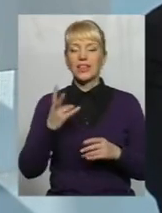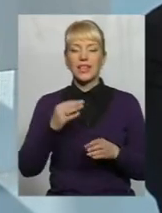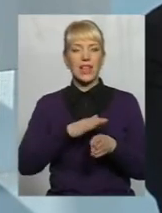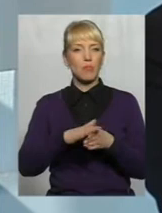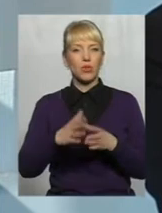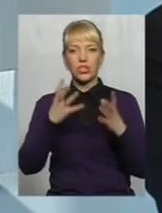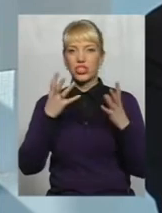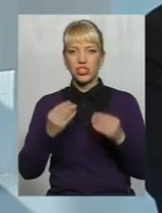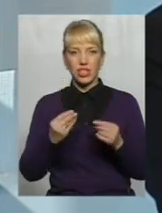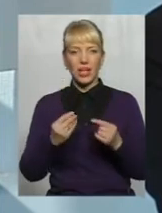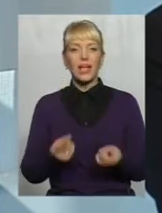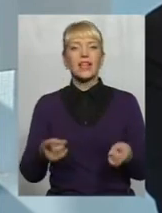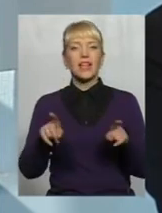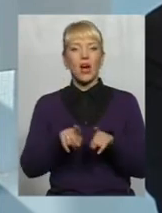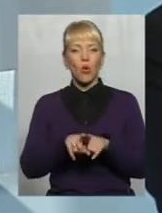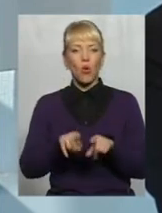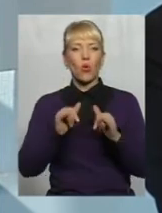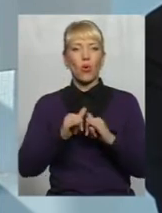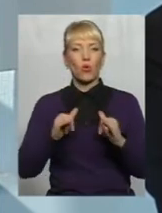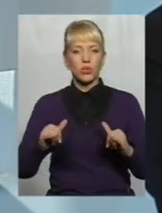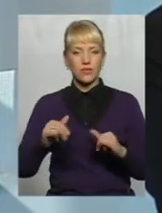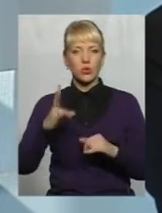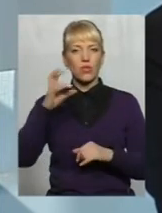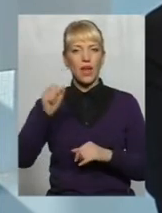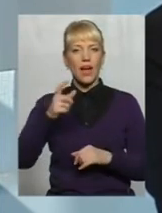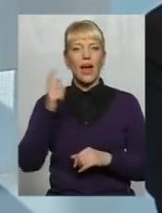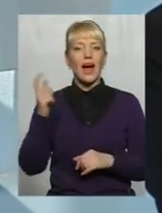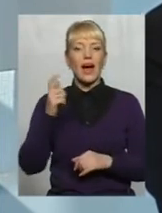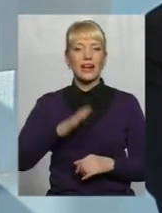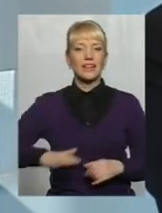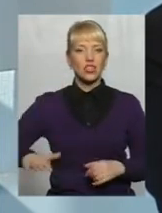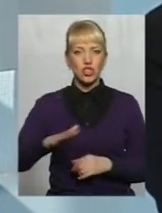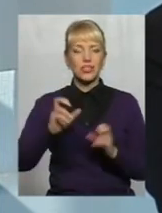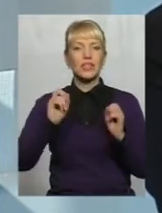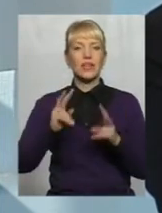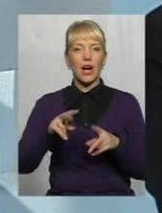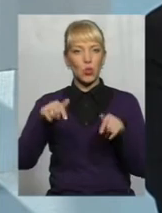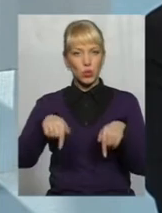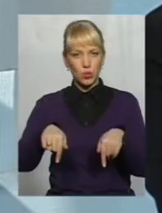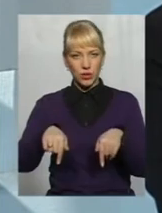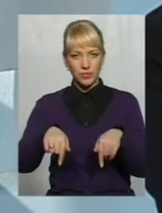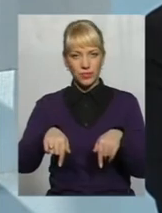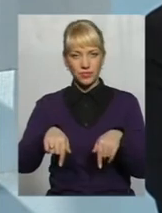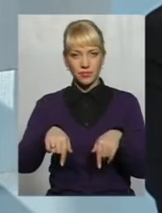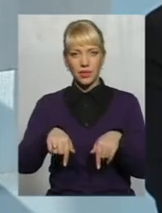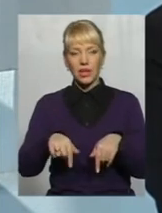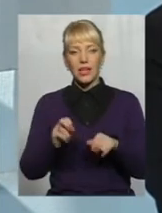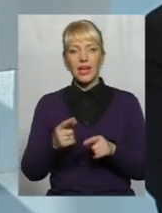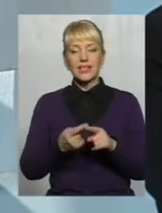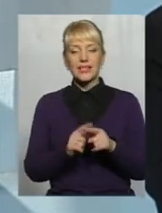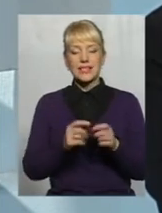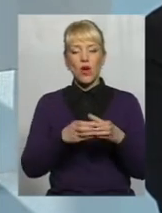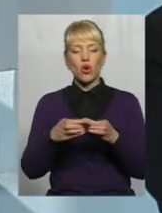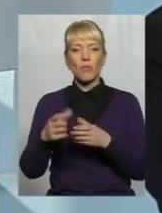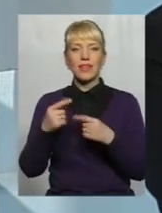на жаль, такого розвитку на Харківщині, як тут І ці громади, де ми